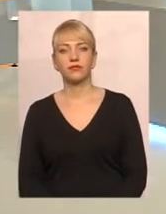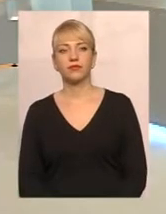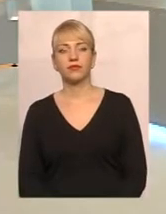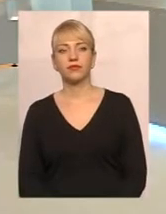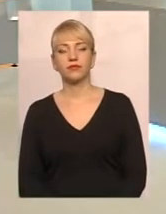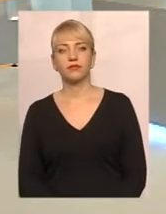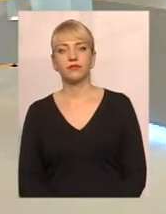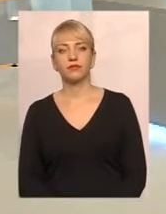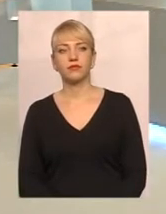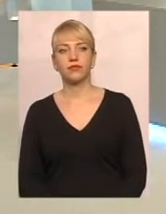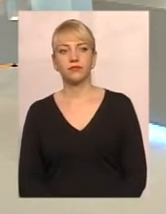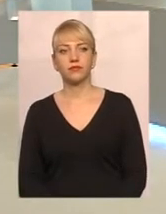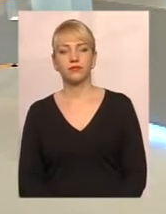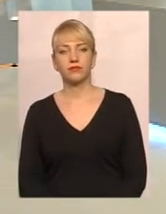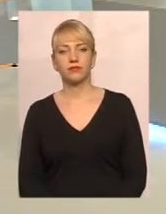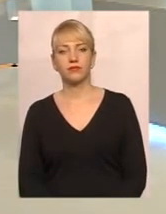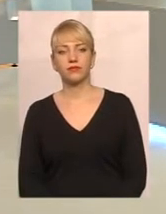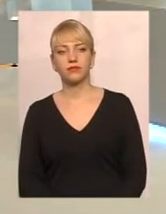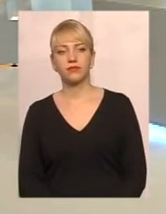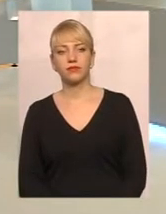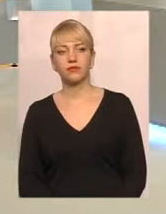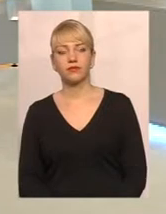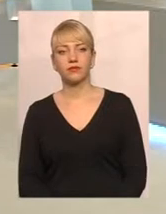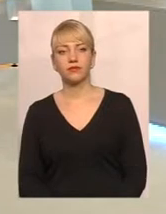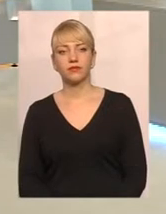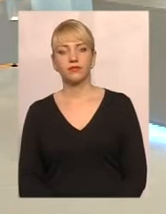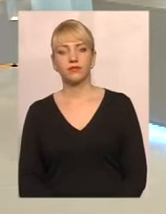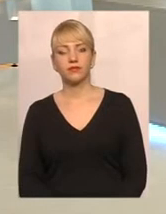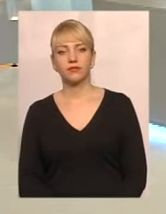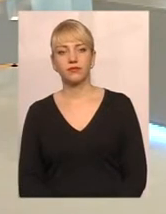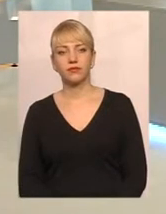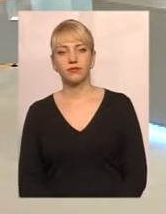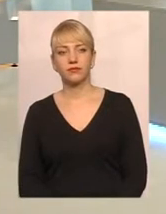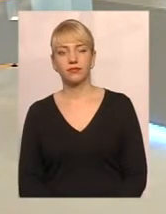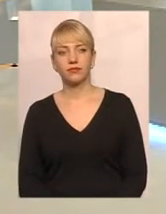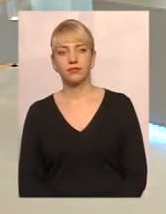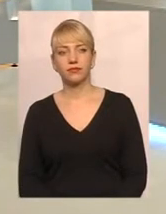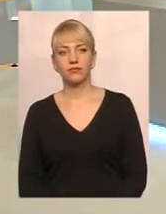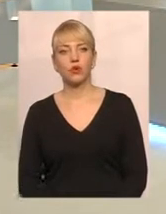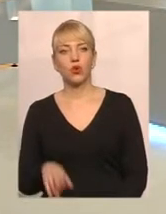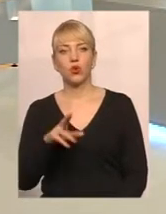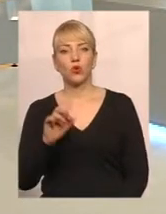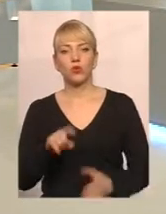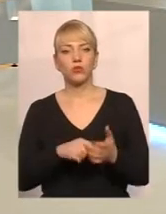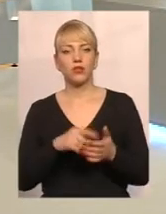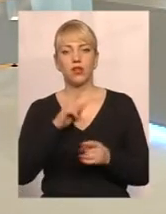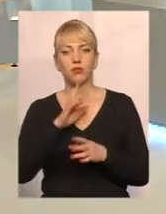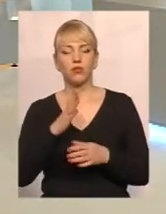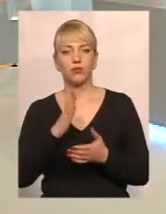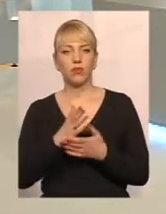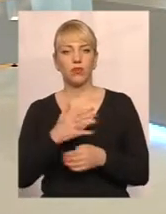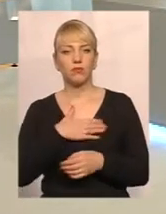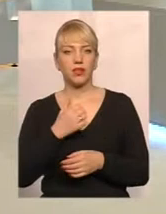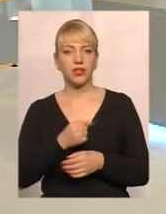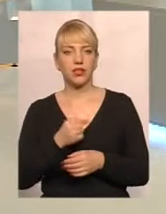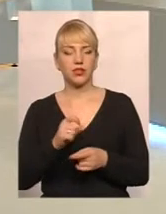бути в селі. Алло, але... До города я не буду претензій мати, щоб